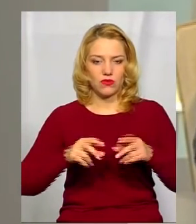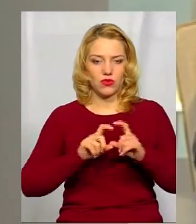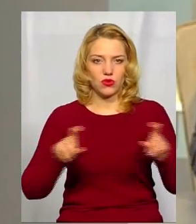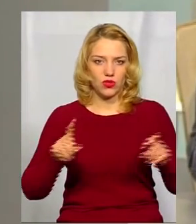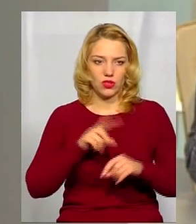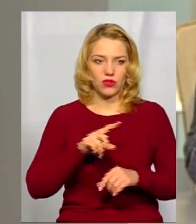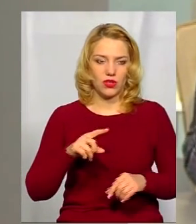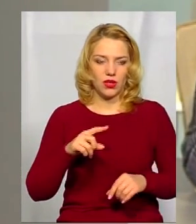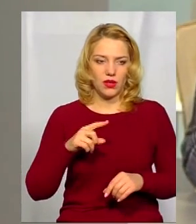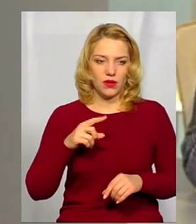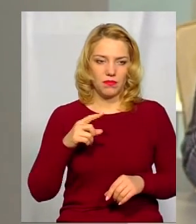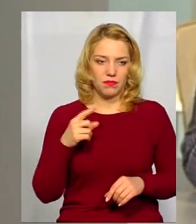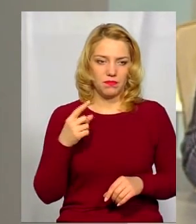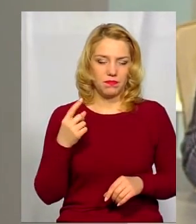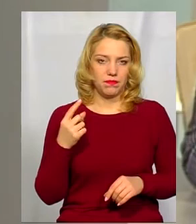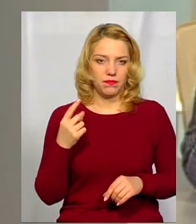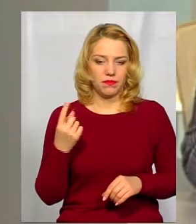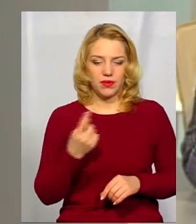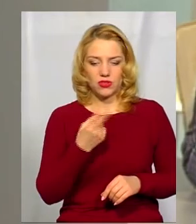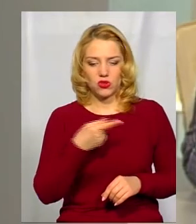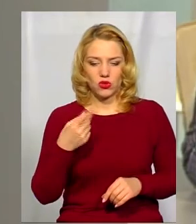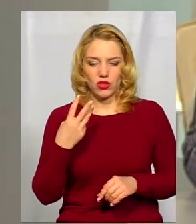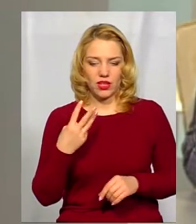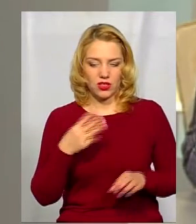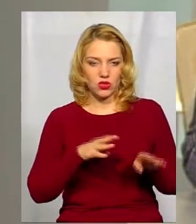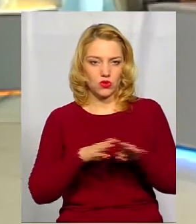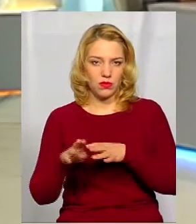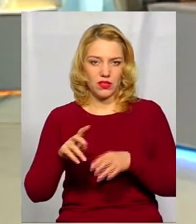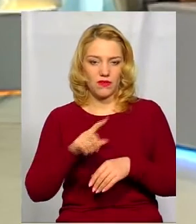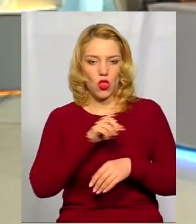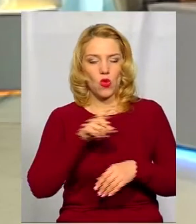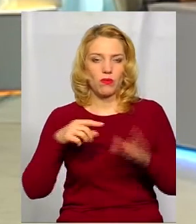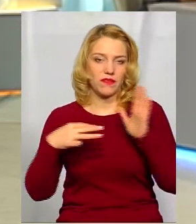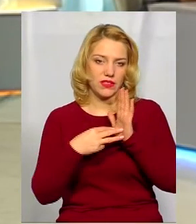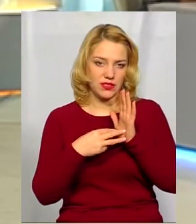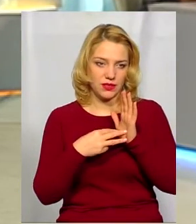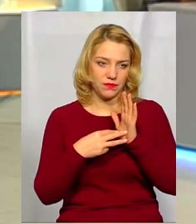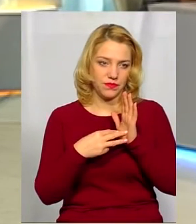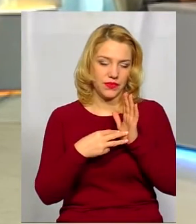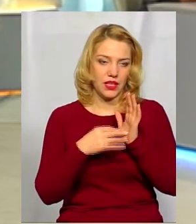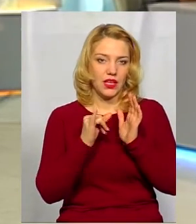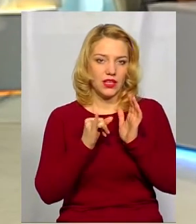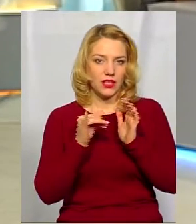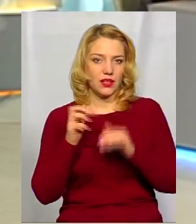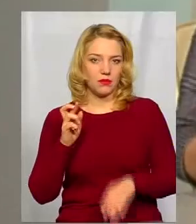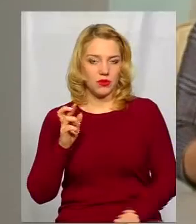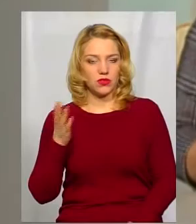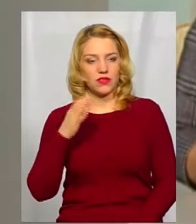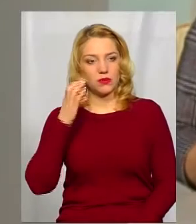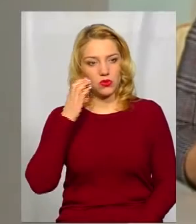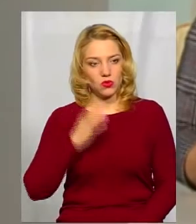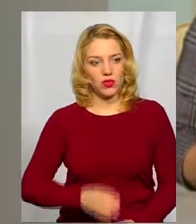загальноосвітньої школи першого, третєго ступенів, номер вісім міста Хмельницького Ірина Бігус. Давайте